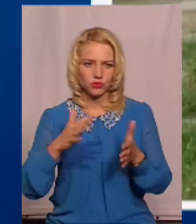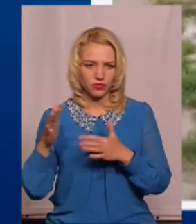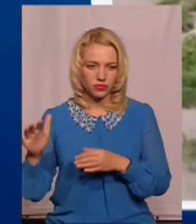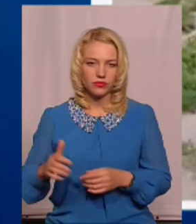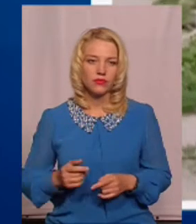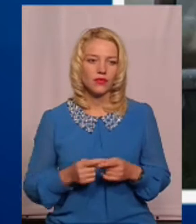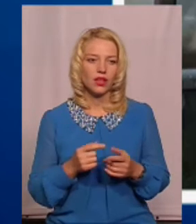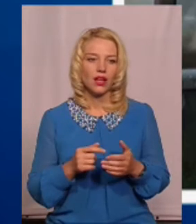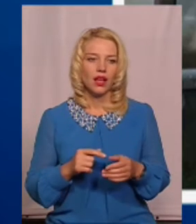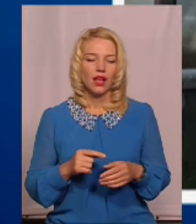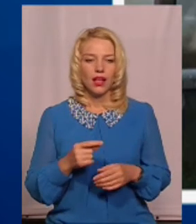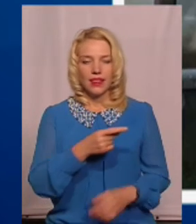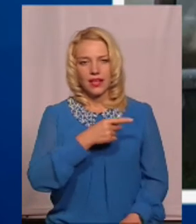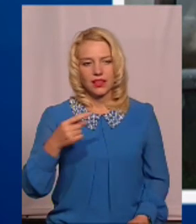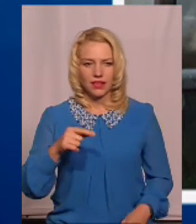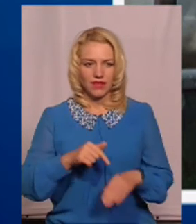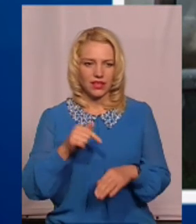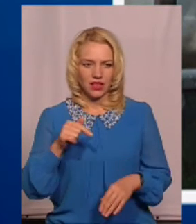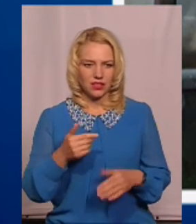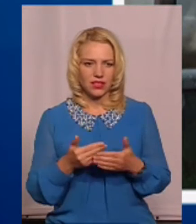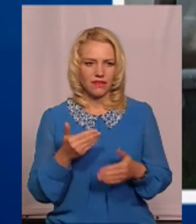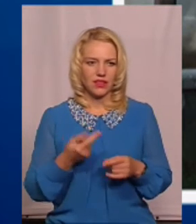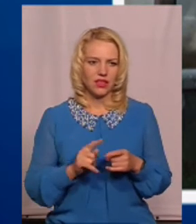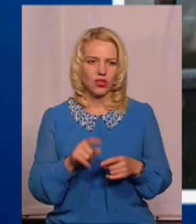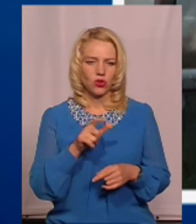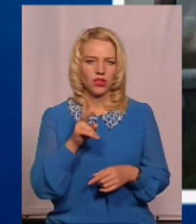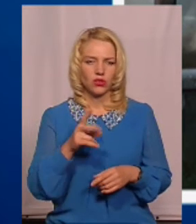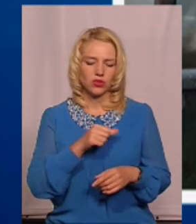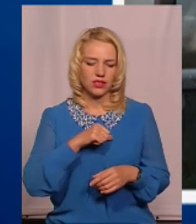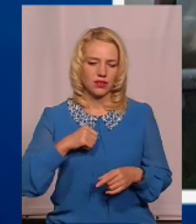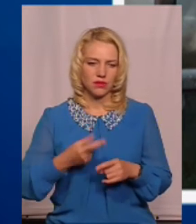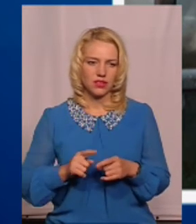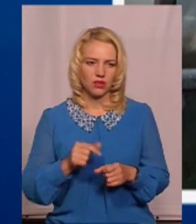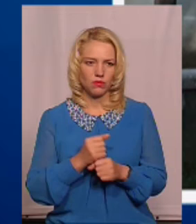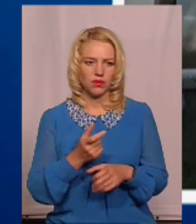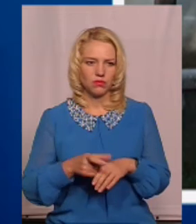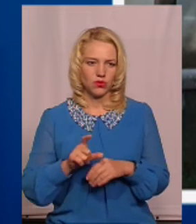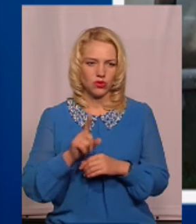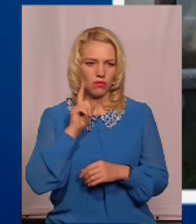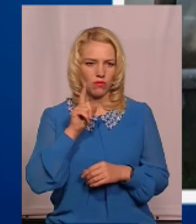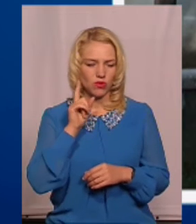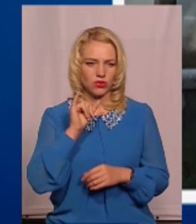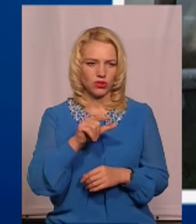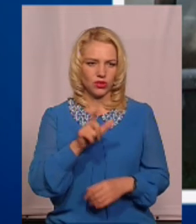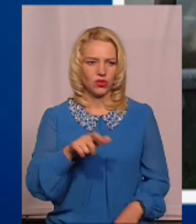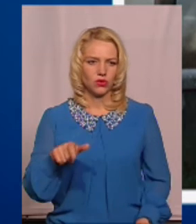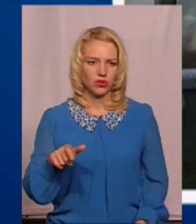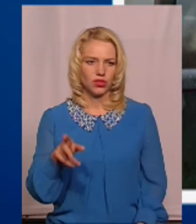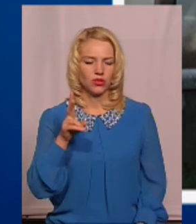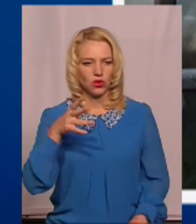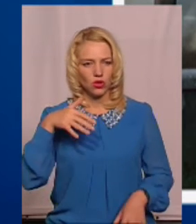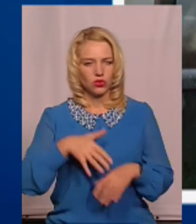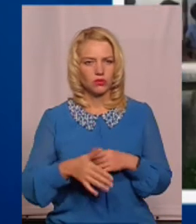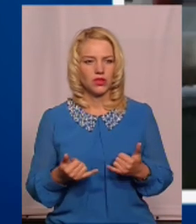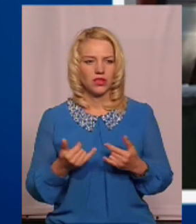людей, які самі таке роблять, можна так сказати. В більшості молодь і люди, які розуміють,